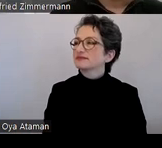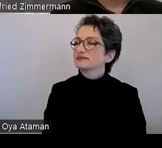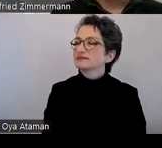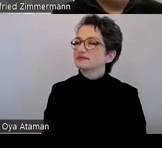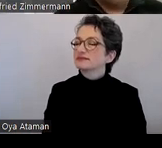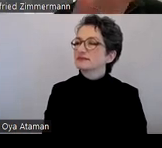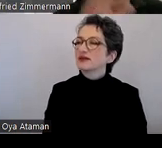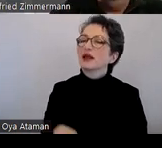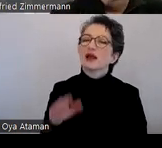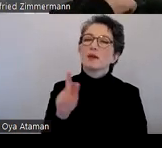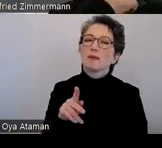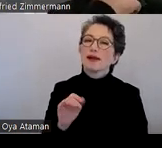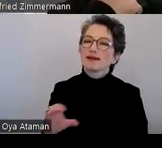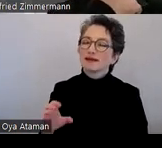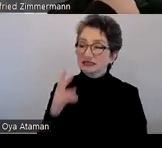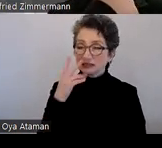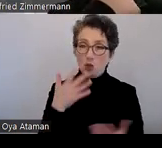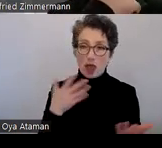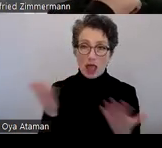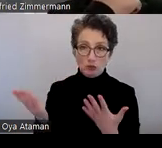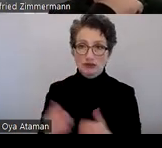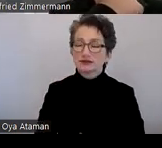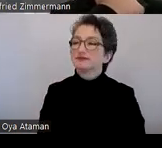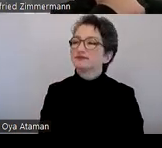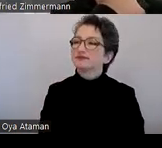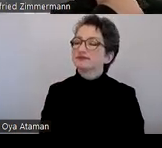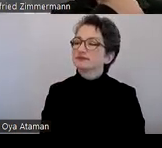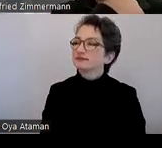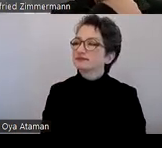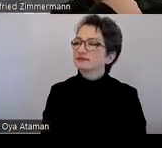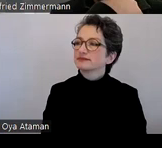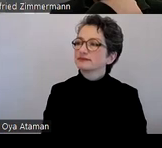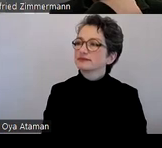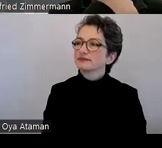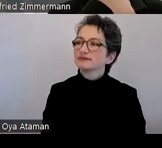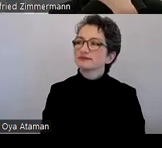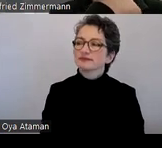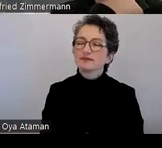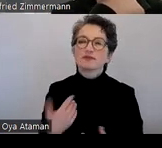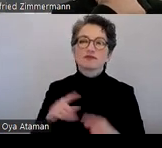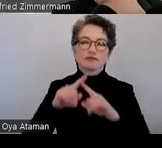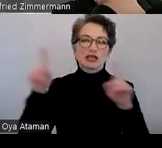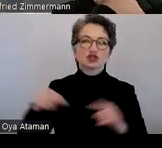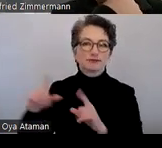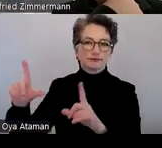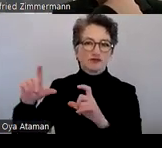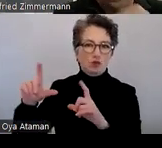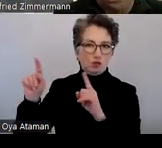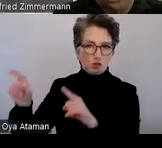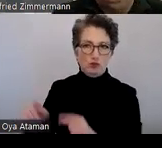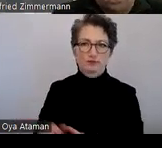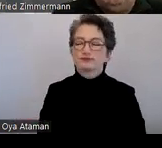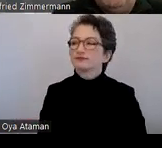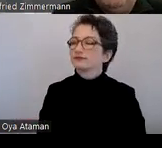Und BAC sieht so auf der ersten Seite, also das ist hier jetzt ein Screenshot von dem Desktop